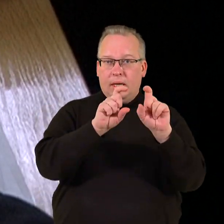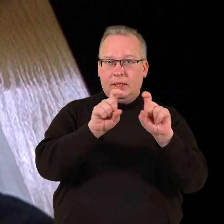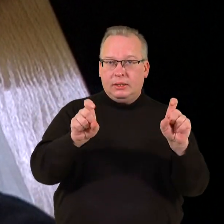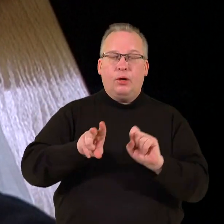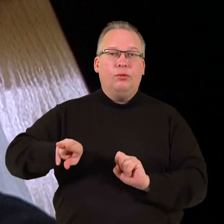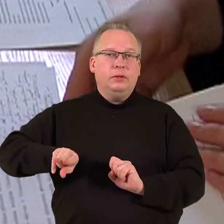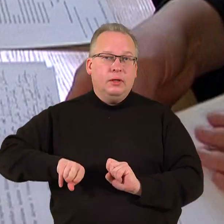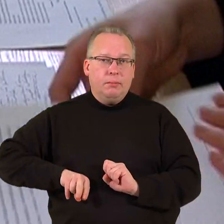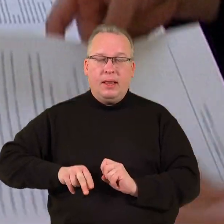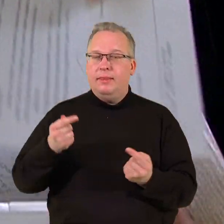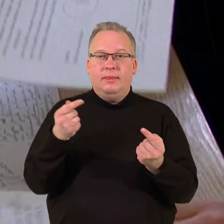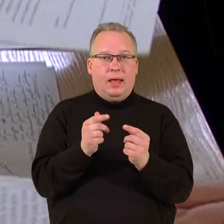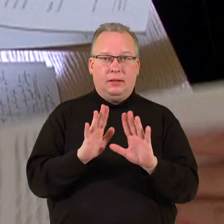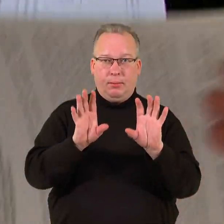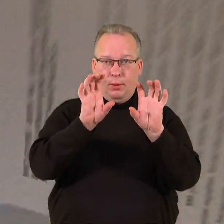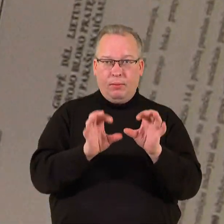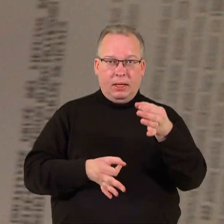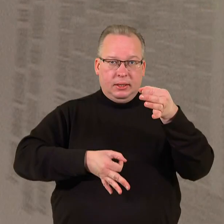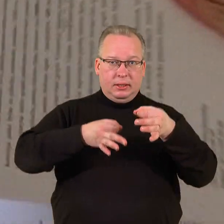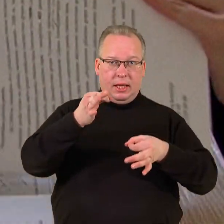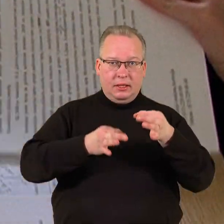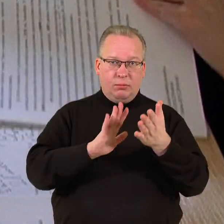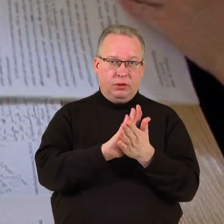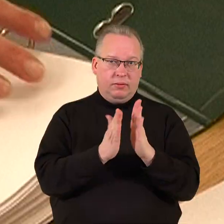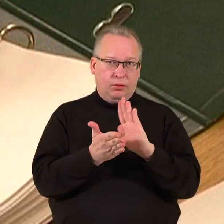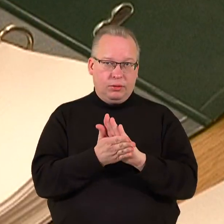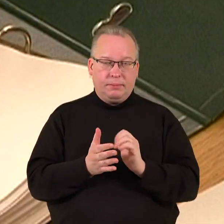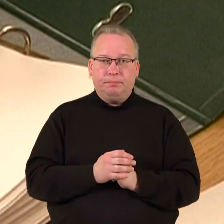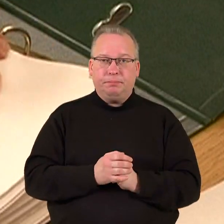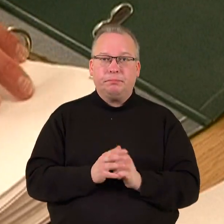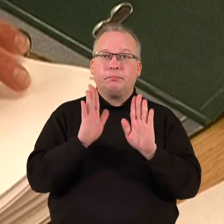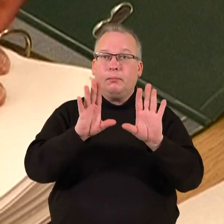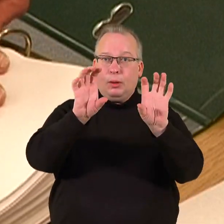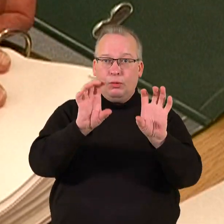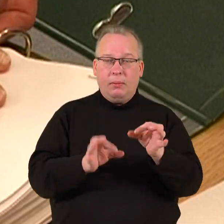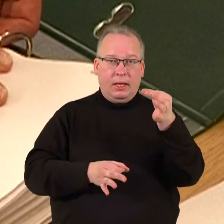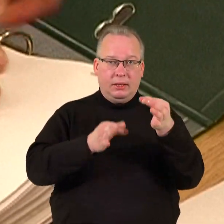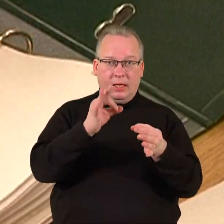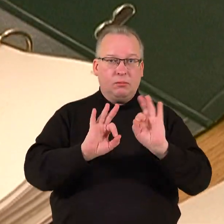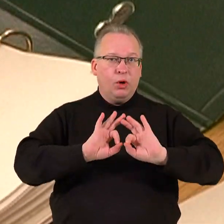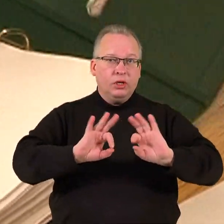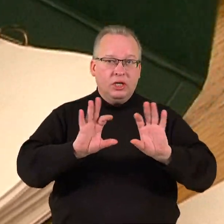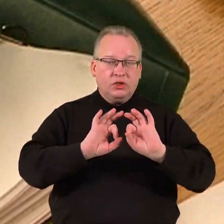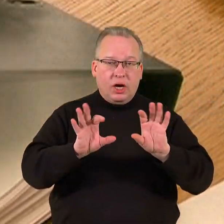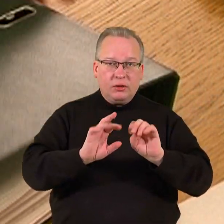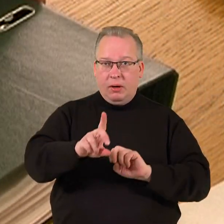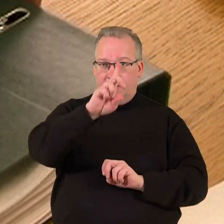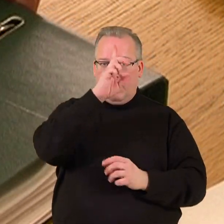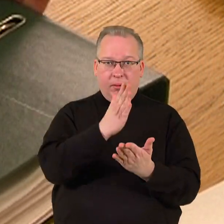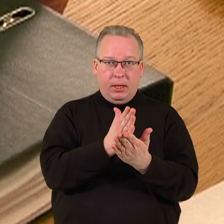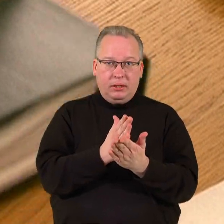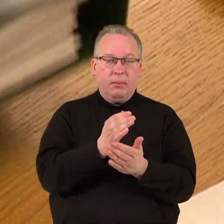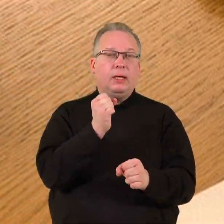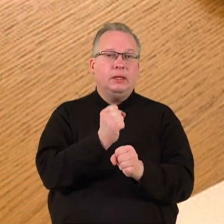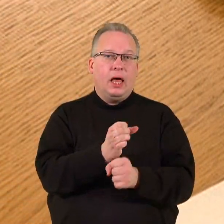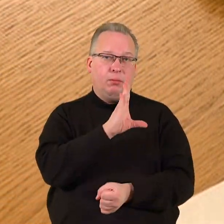vadovai netitinka Konstitucinio teismo doktrinos. Pagal Konstitucinio teismo išaiškinimą valstybės tarnautojų